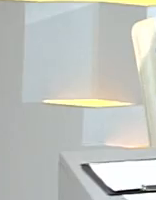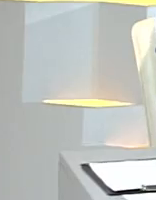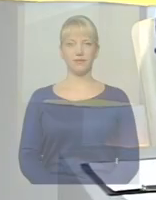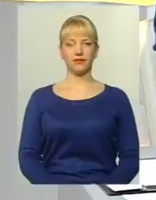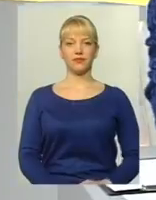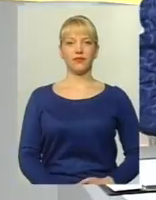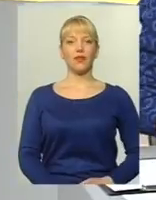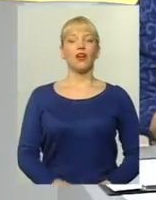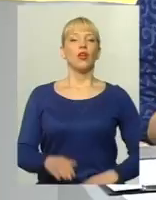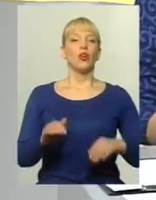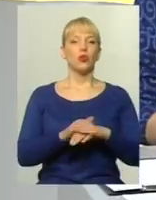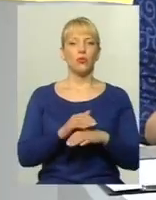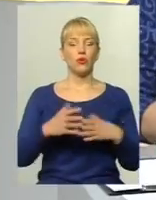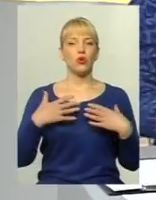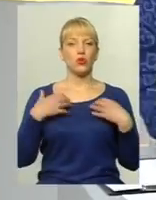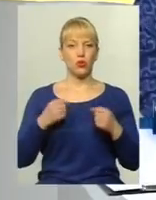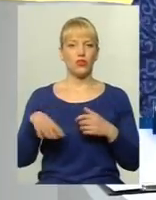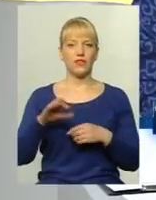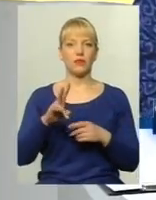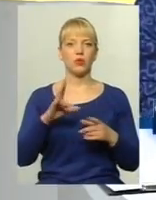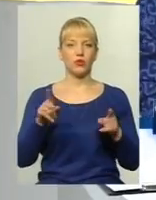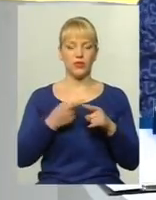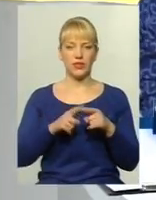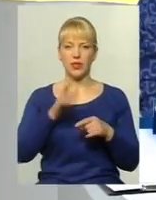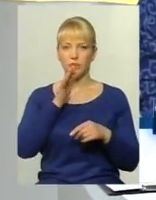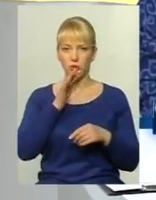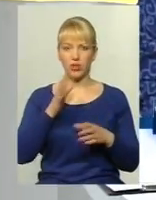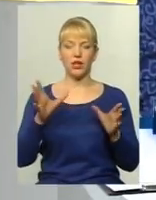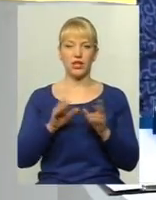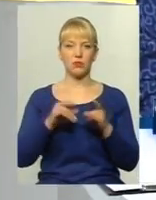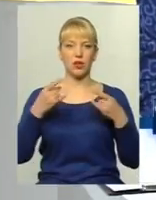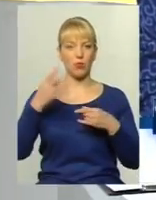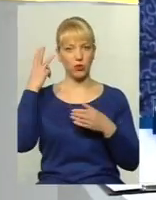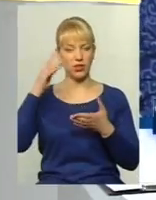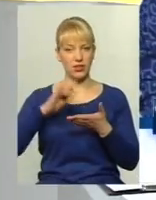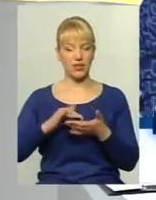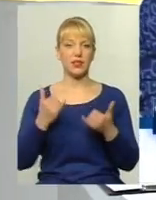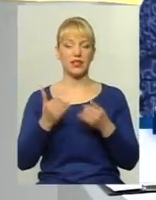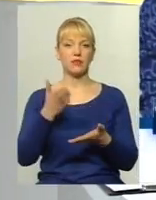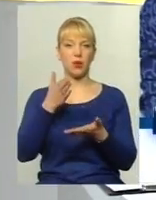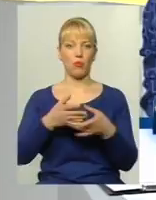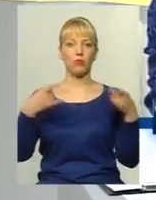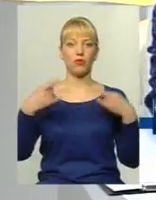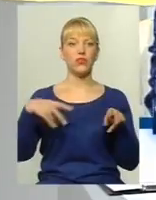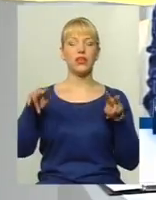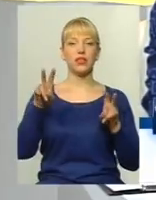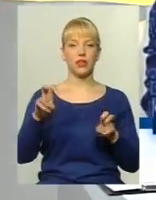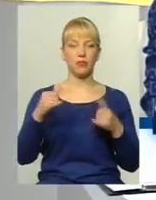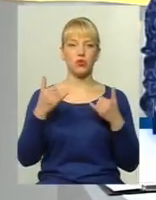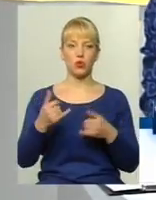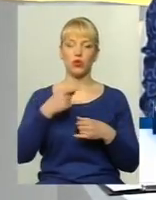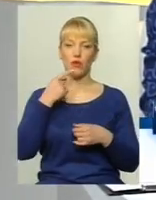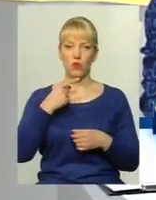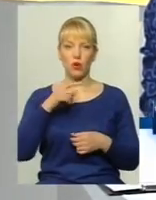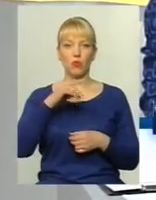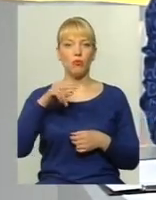Доброго здоров'я усім, хто у цій порі разом із телеканалом Поділля Центр на часі в прямому ефірі тема і сьогодні говоримо про